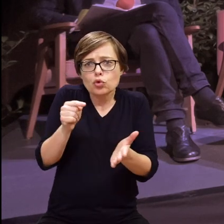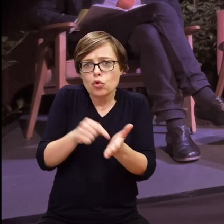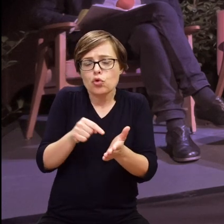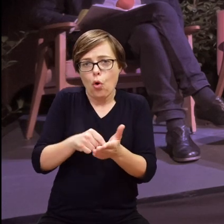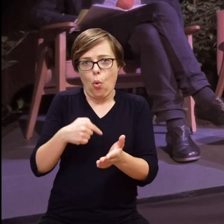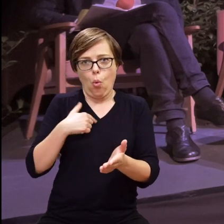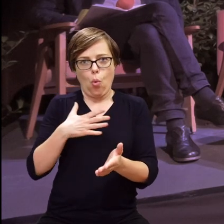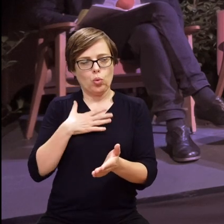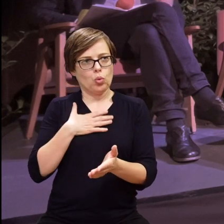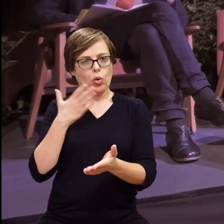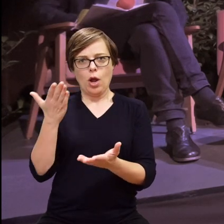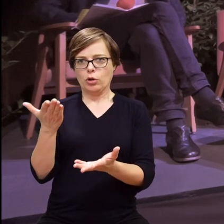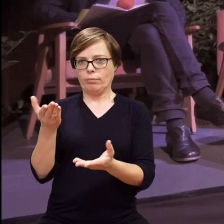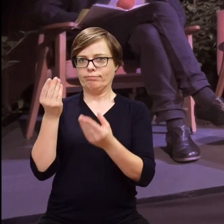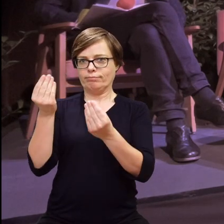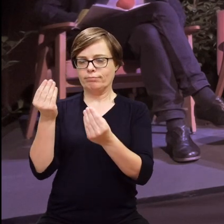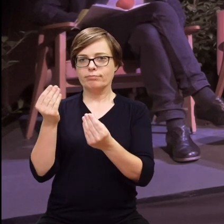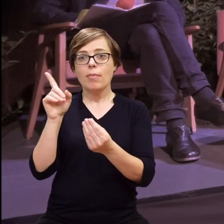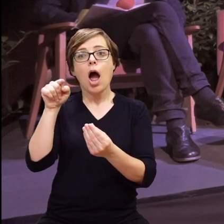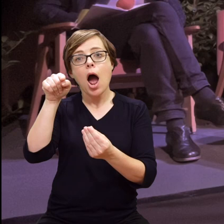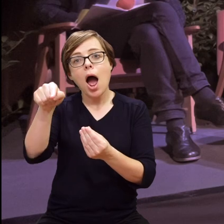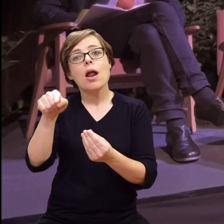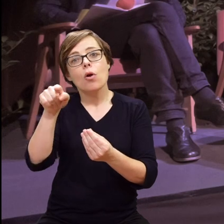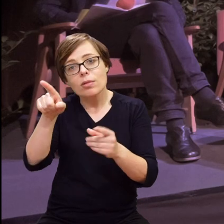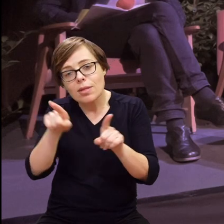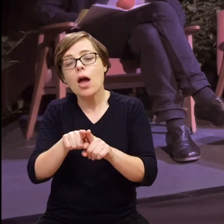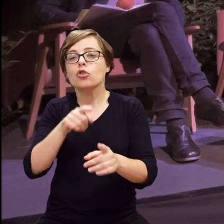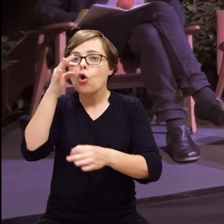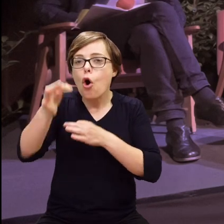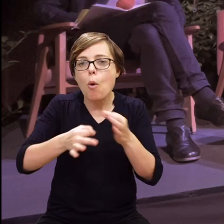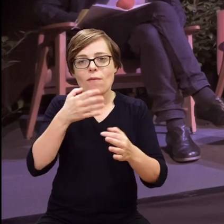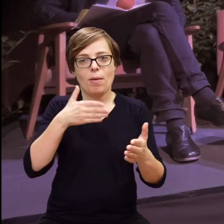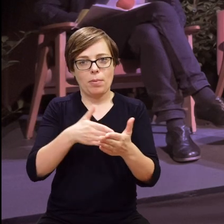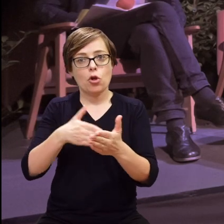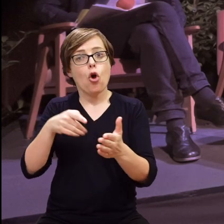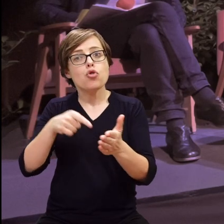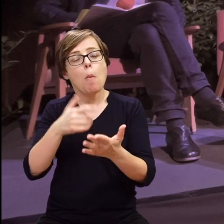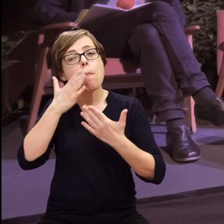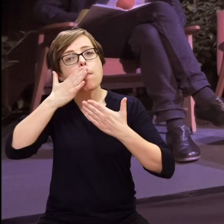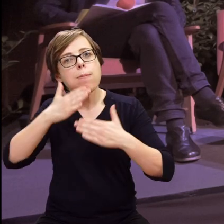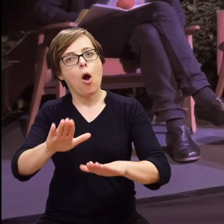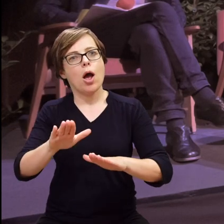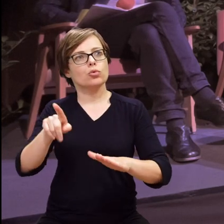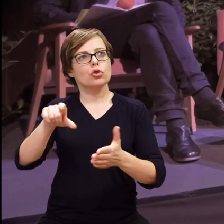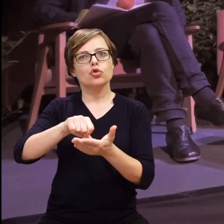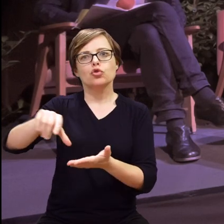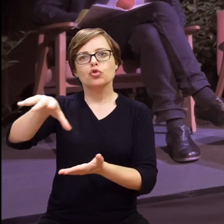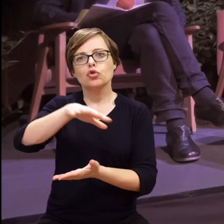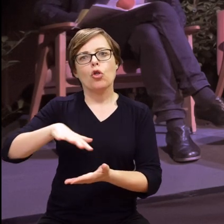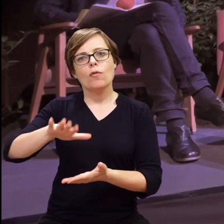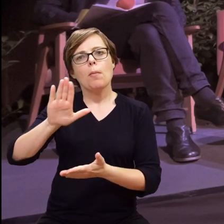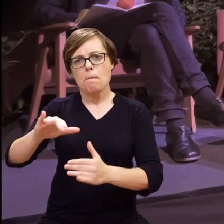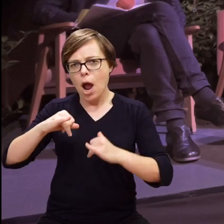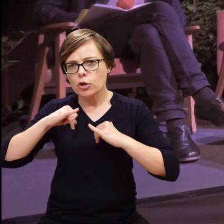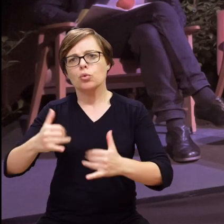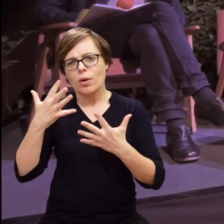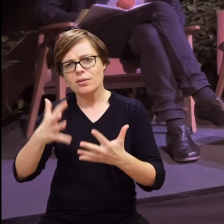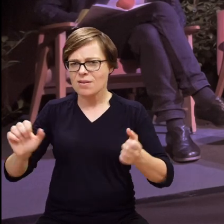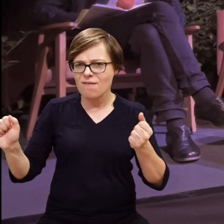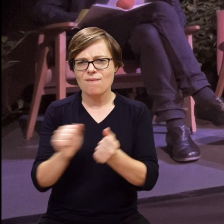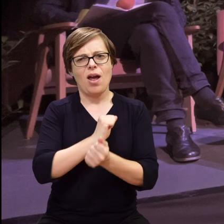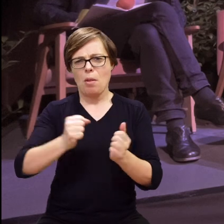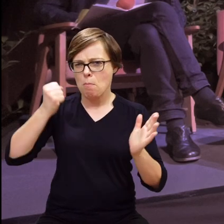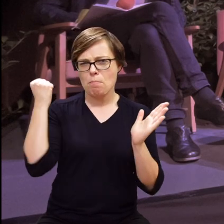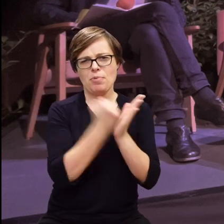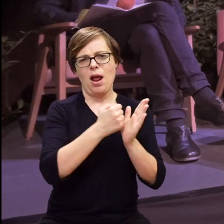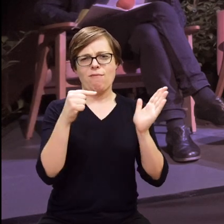Więc już samo to wydawało mi się, że jest... A to, że mówią o barierach, pokazuje też jakąś taką siłę środowiska, która chce zawalczyć o prawo